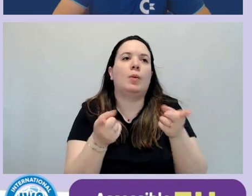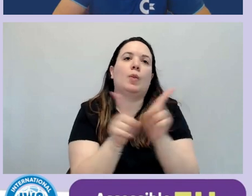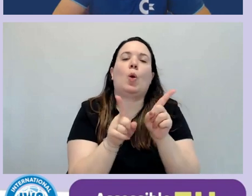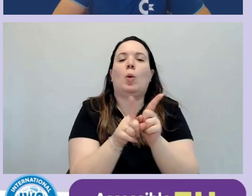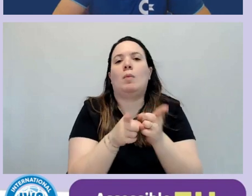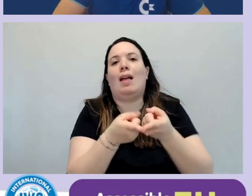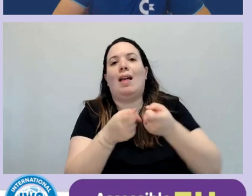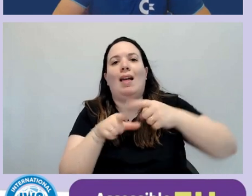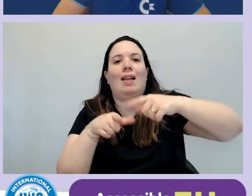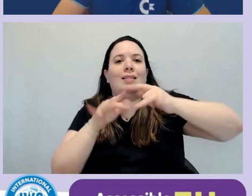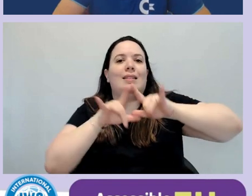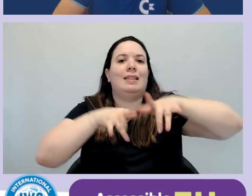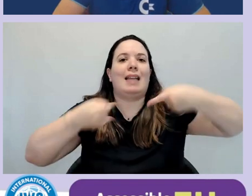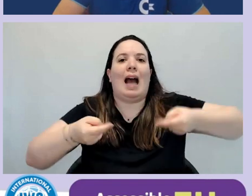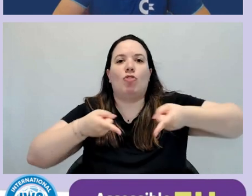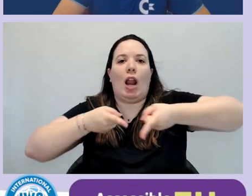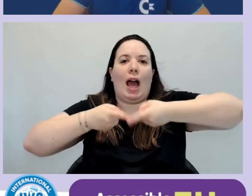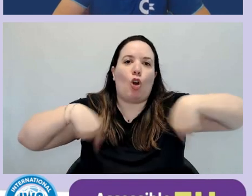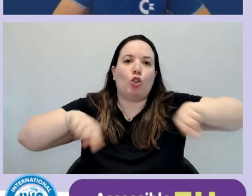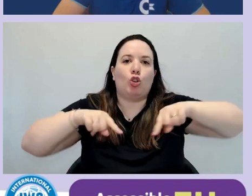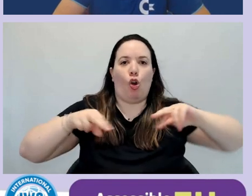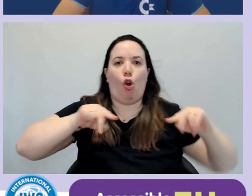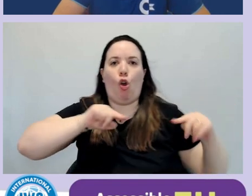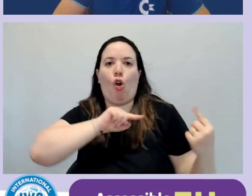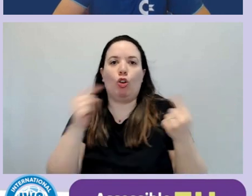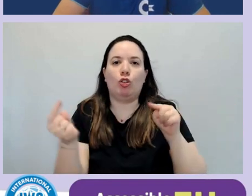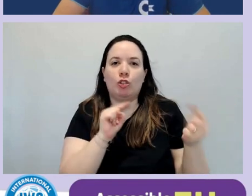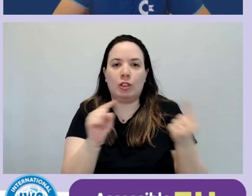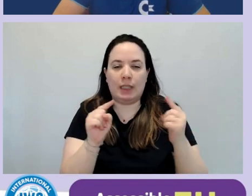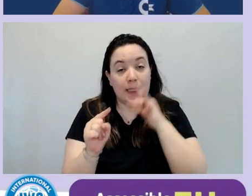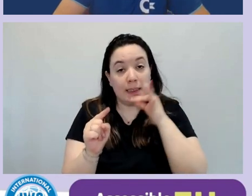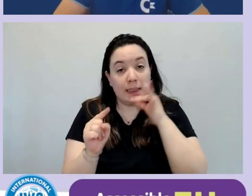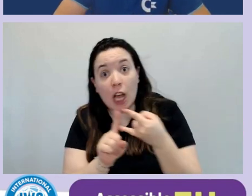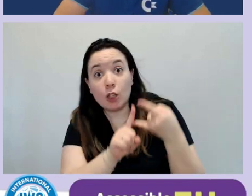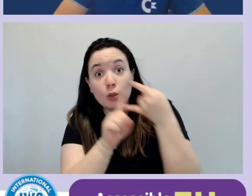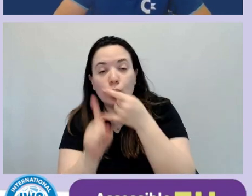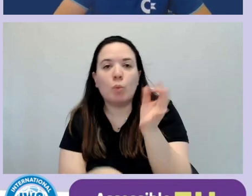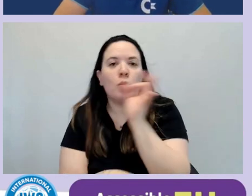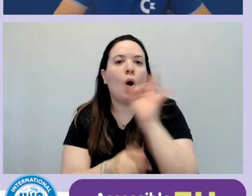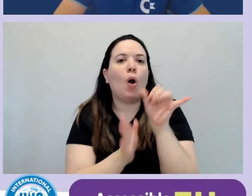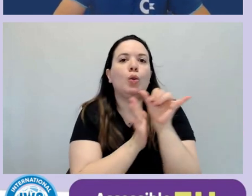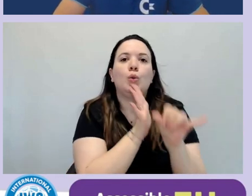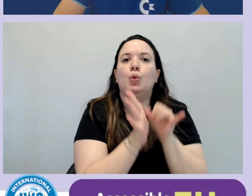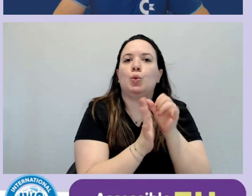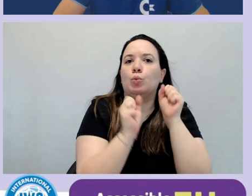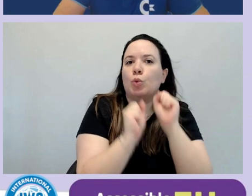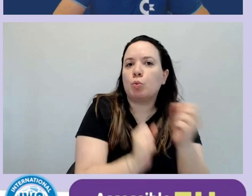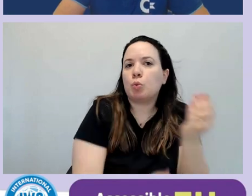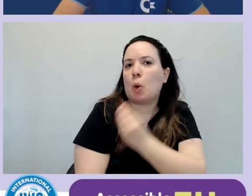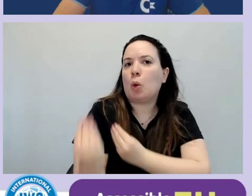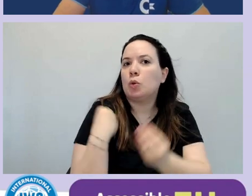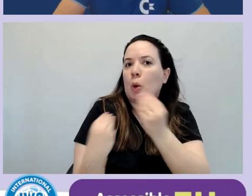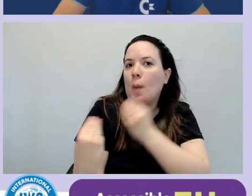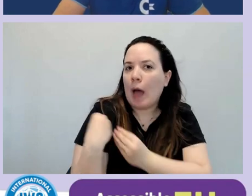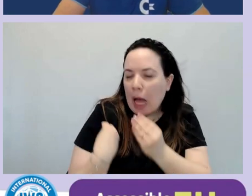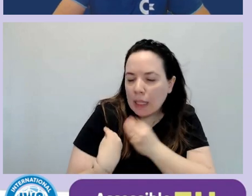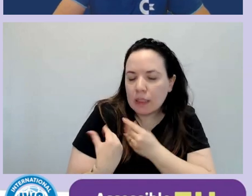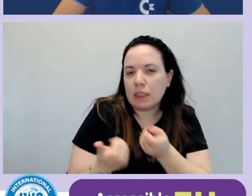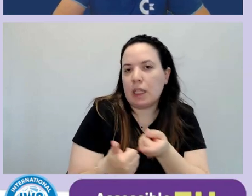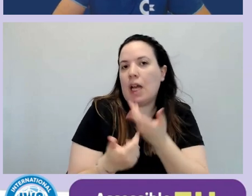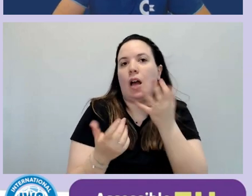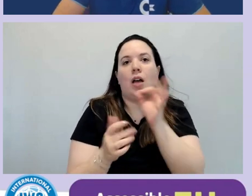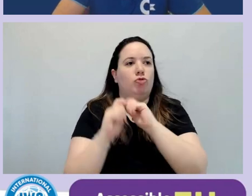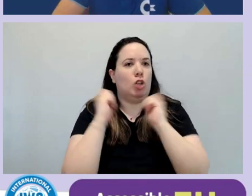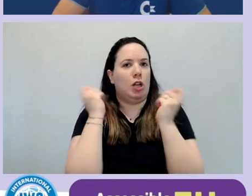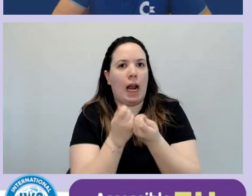Zoom, ma anche chi è in YouTube, può porci delle domande specifiche magari relative ai vari interventi o più a livello